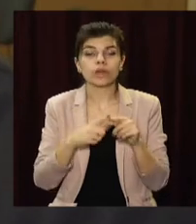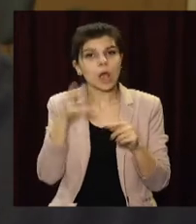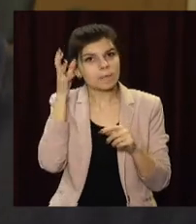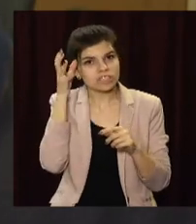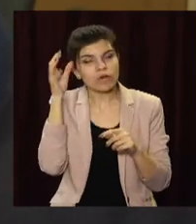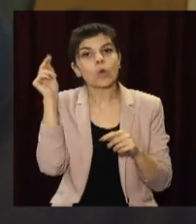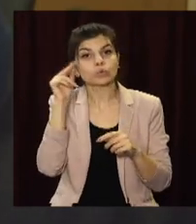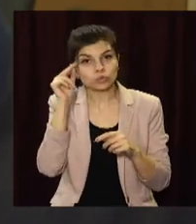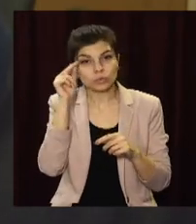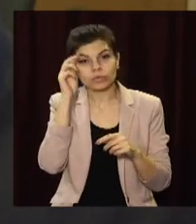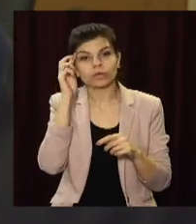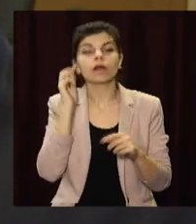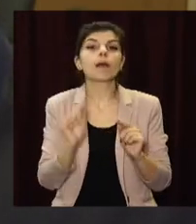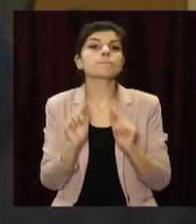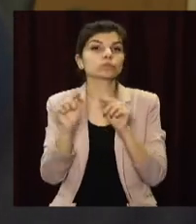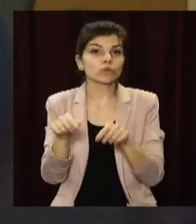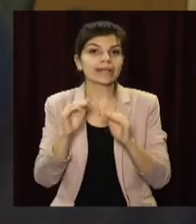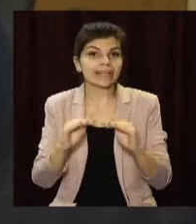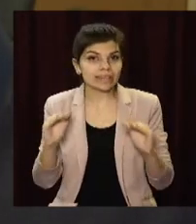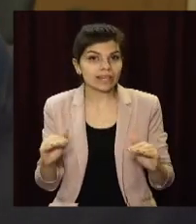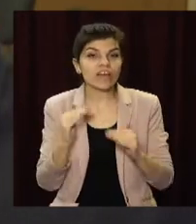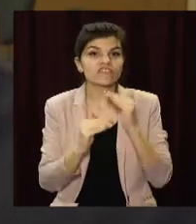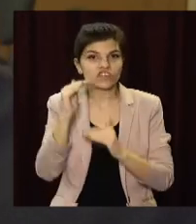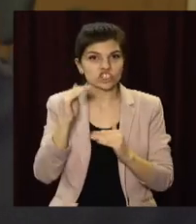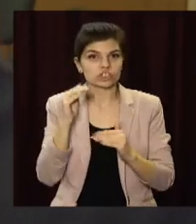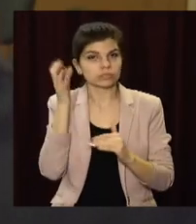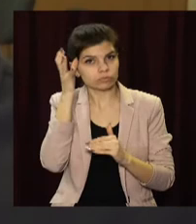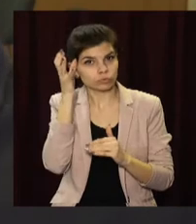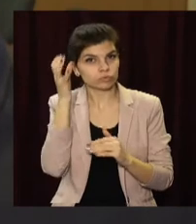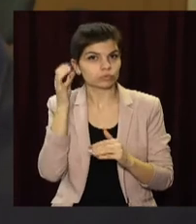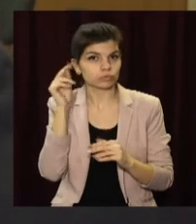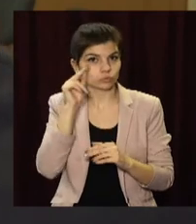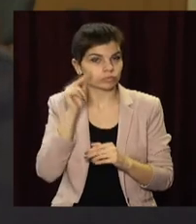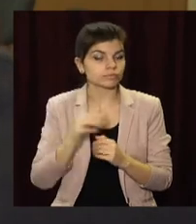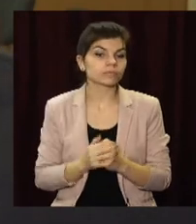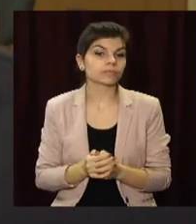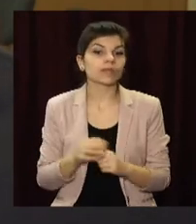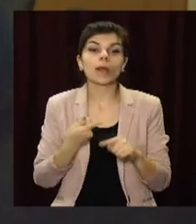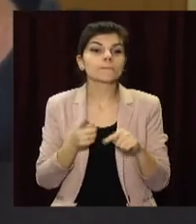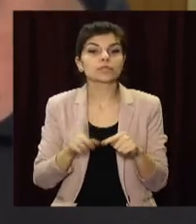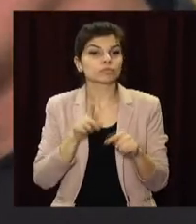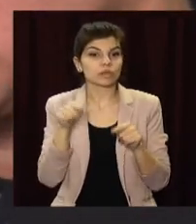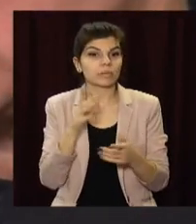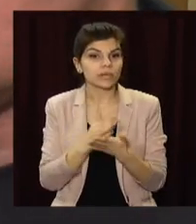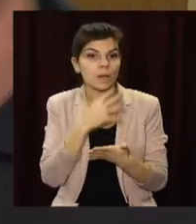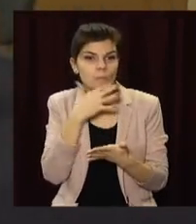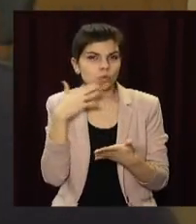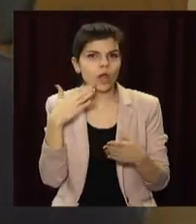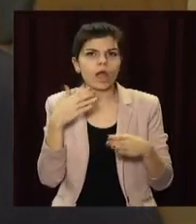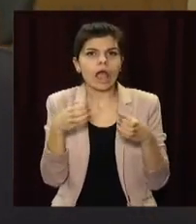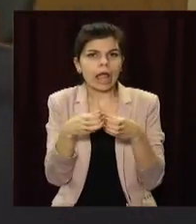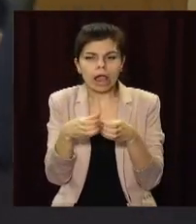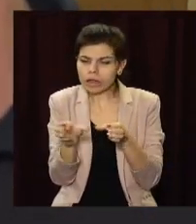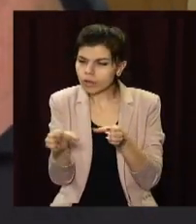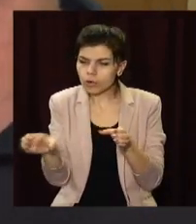поступлення дітей в высші учебні учріжді. Тому що там є багато категорій, є дітки